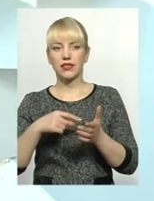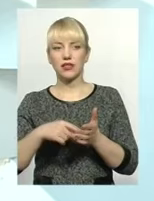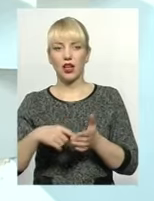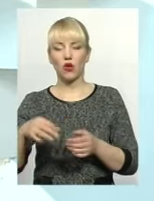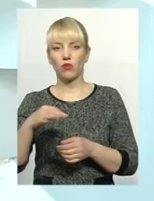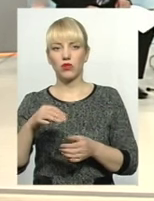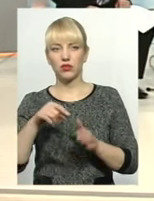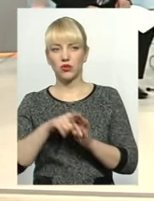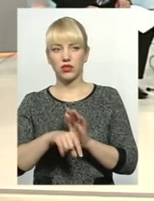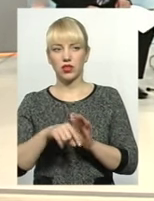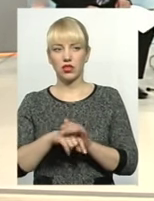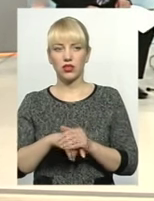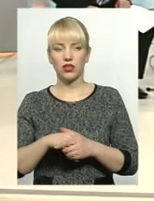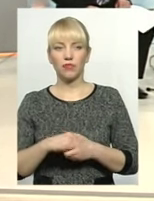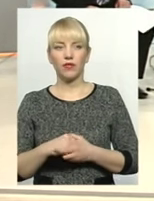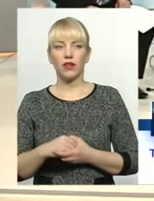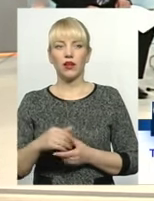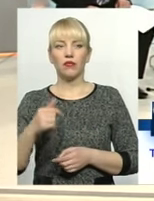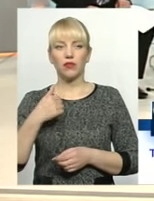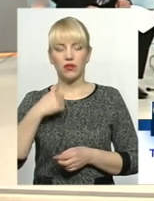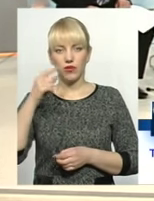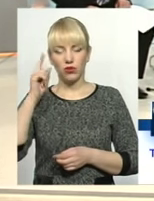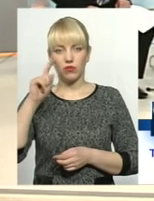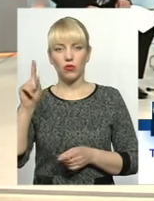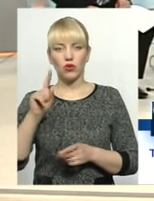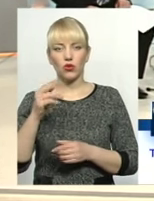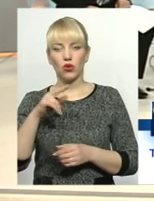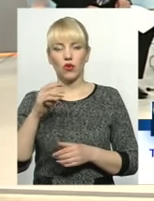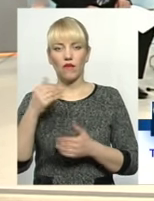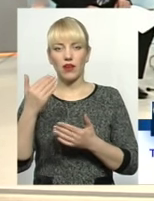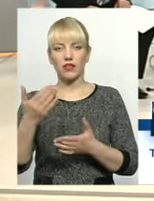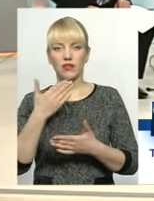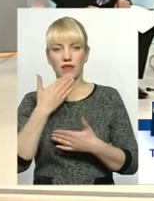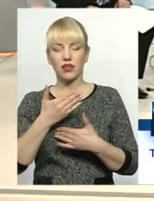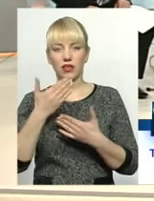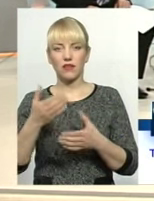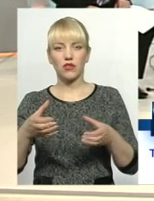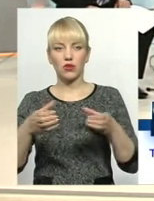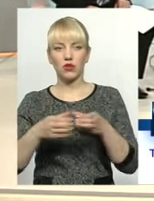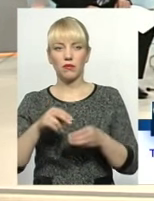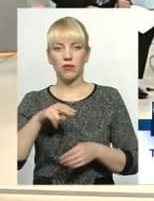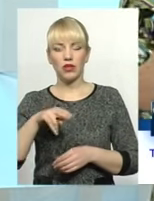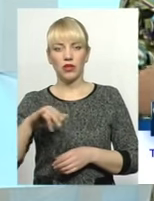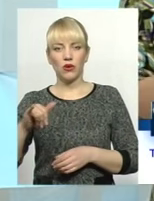значення. Пані Тетяна, мені відомо, що до вас зверталися колективи профтехосвіти.